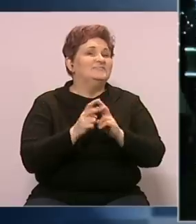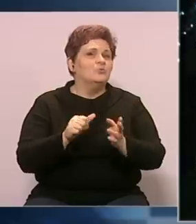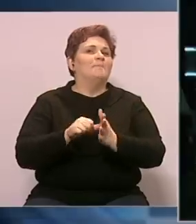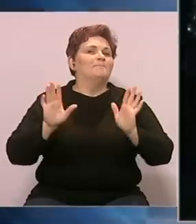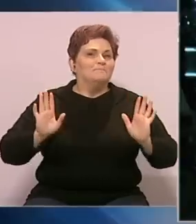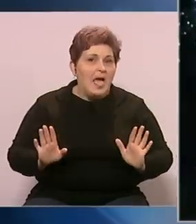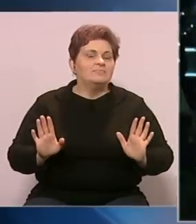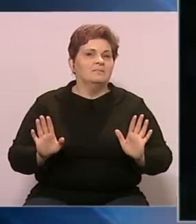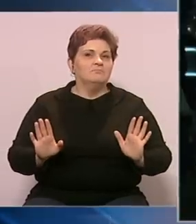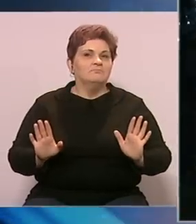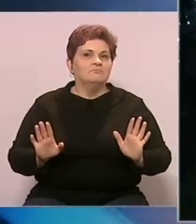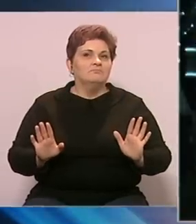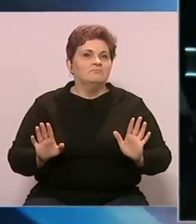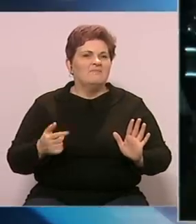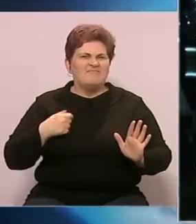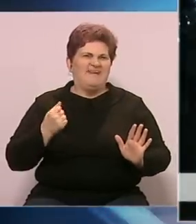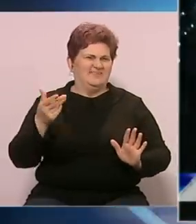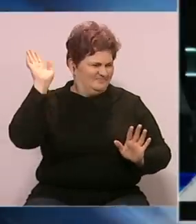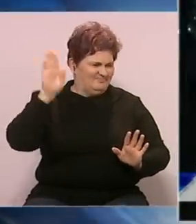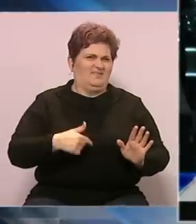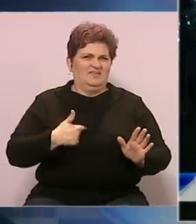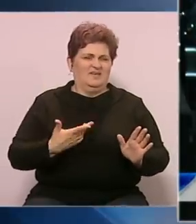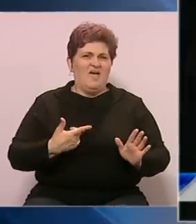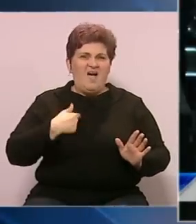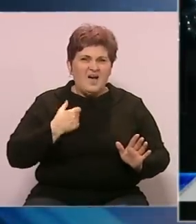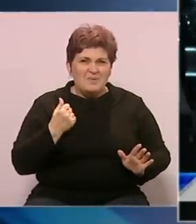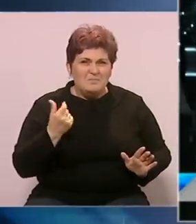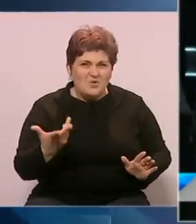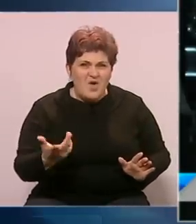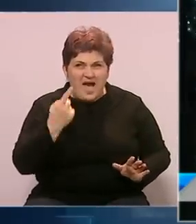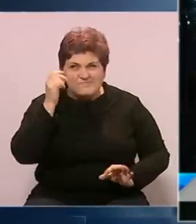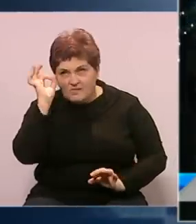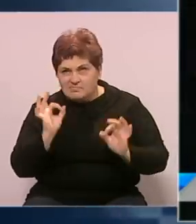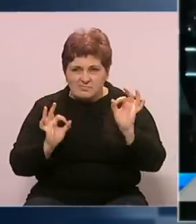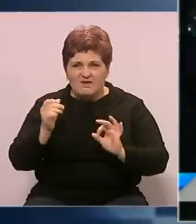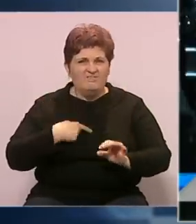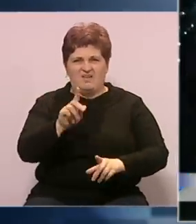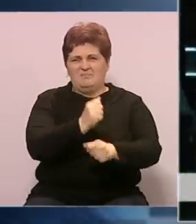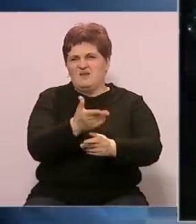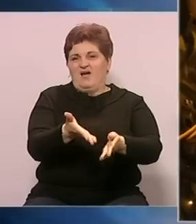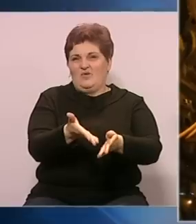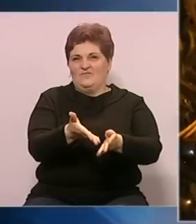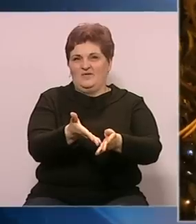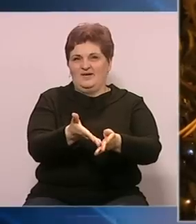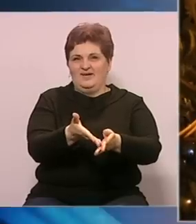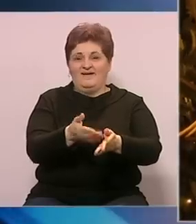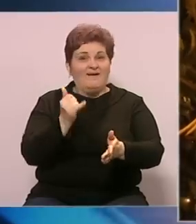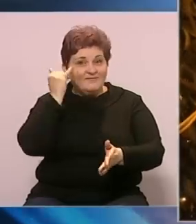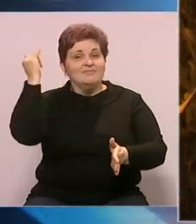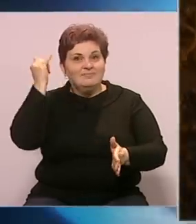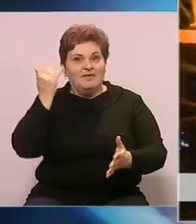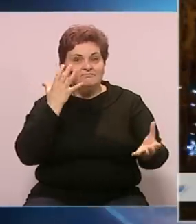što ne brojim to. Kad bi brojao i kad bi se kalkulirao, ne bi ovo ni radio zaista. Ideje za